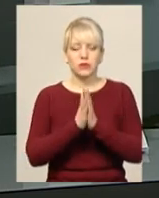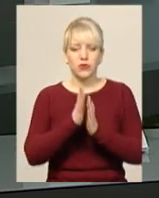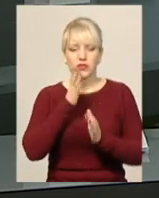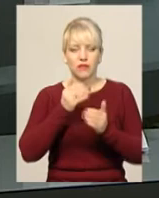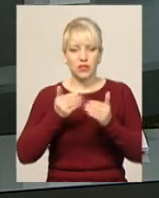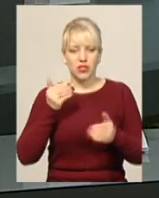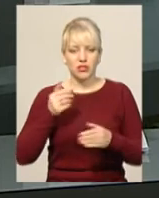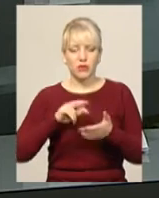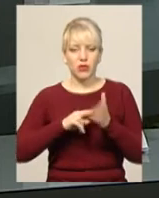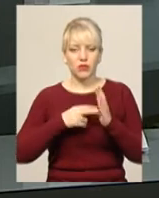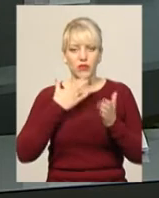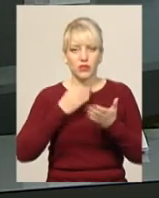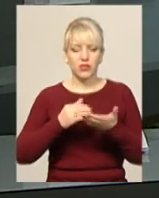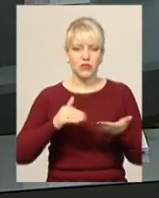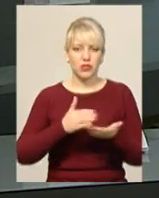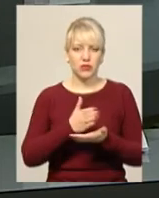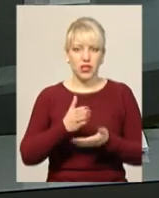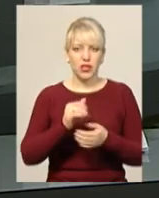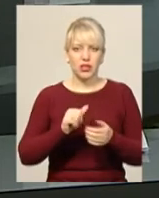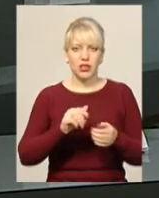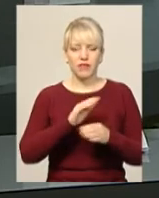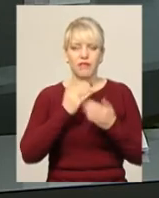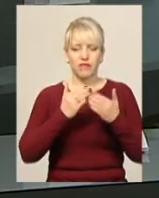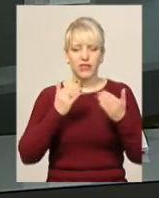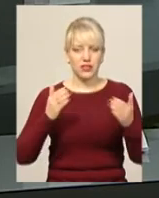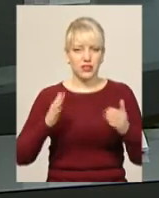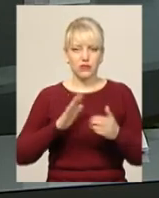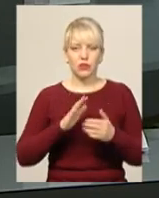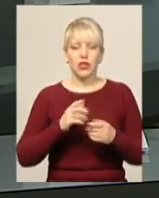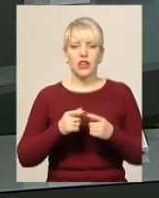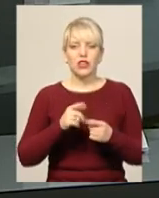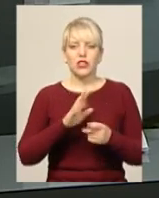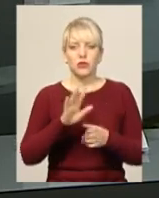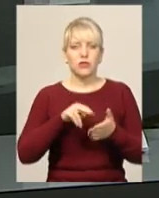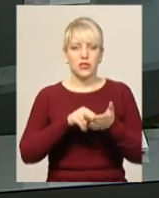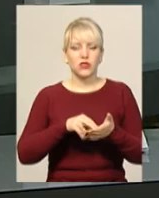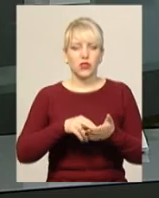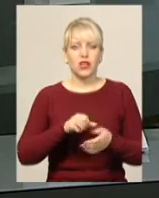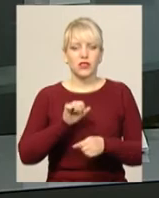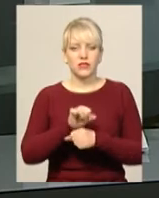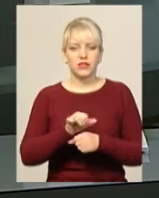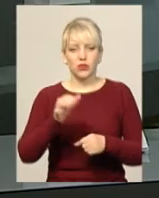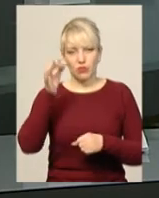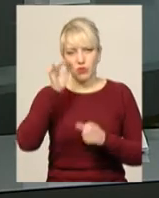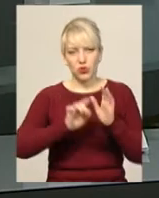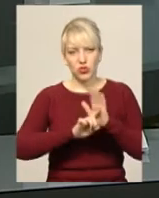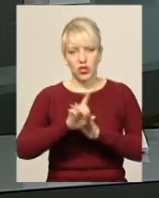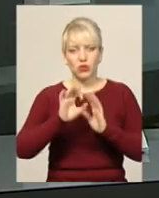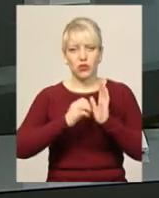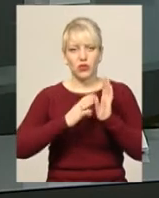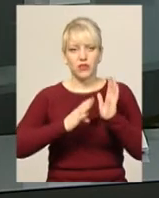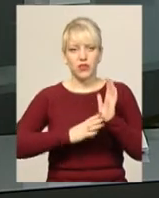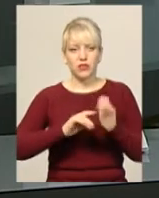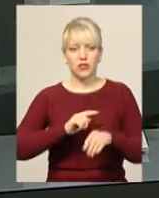планувати свій маршрут і оминати мікрорайон-виставку, аби не стояти у заторах. Початок годин, нагадаю, сьогодні о 19-й.